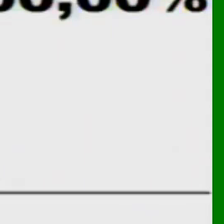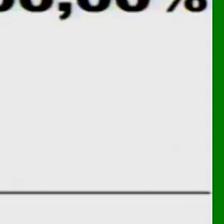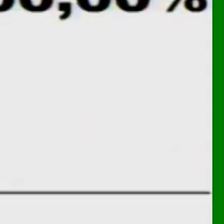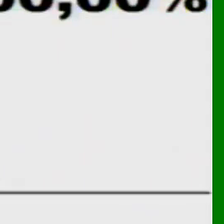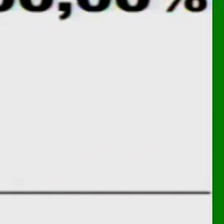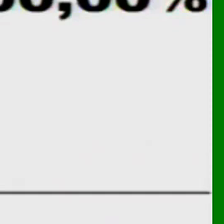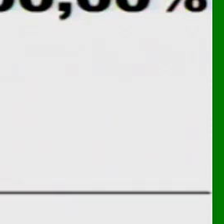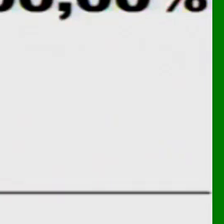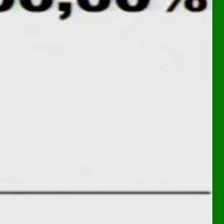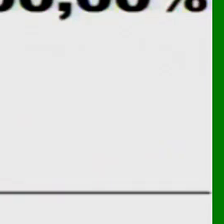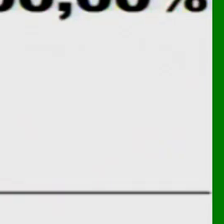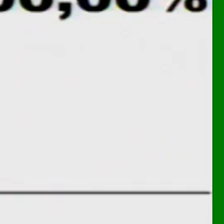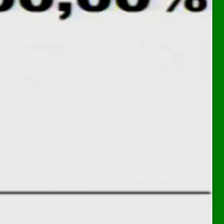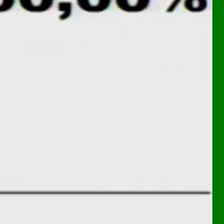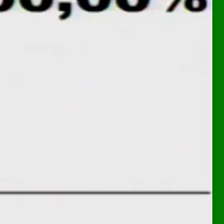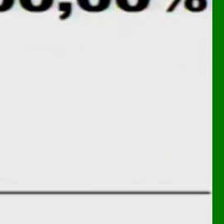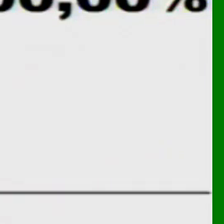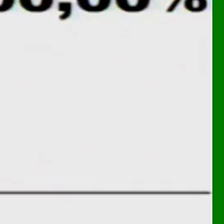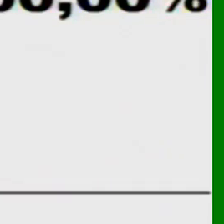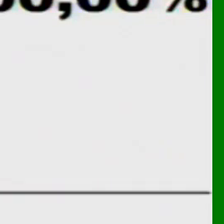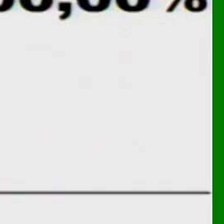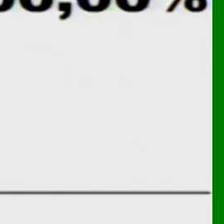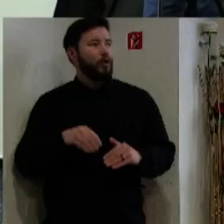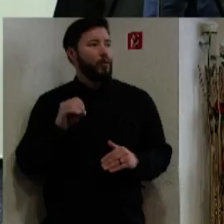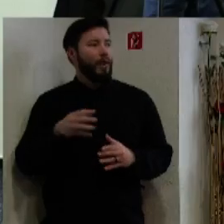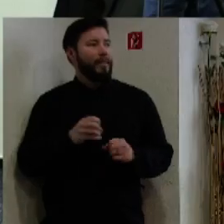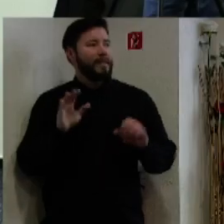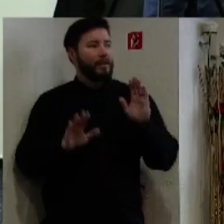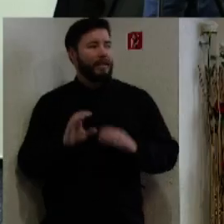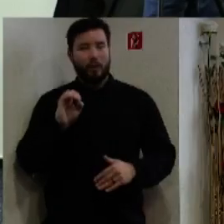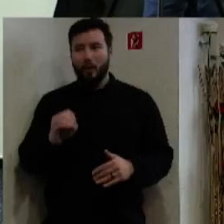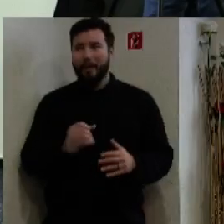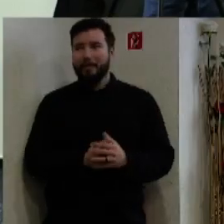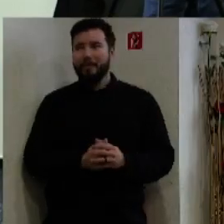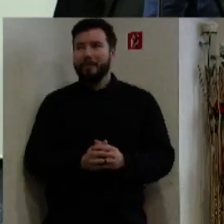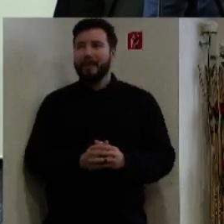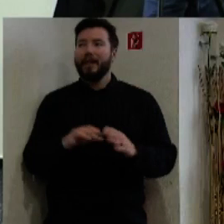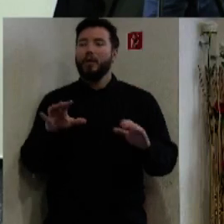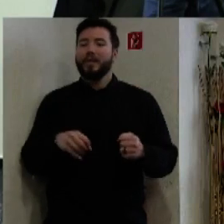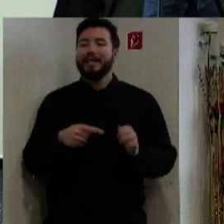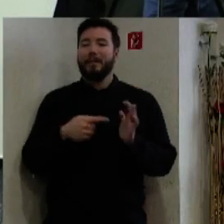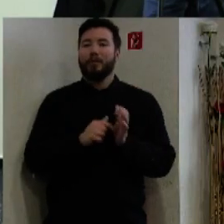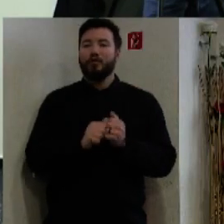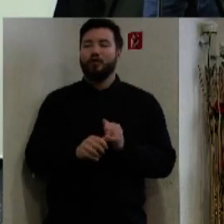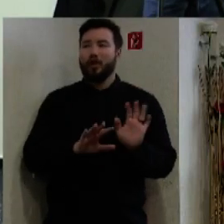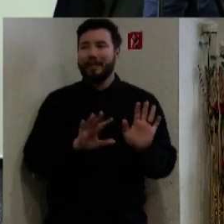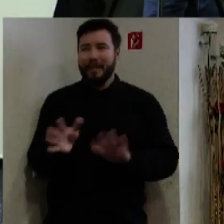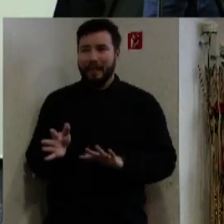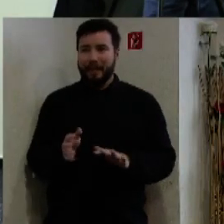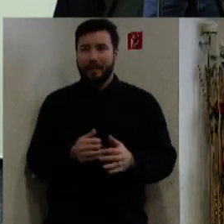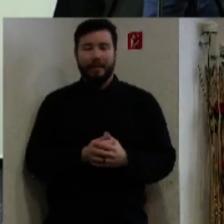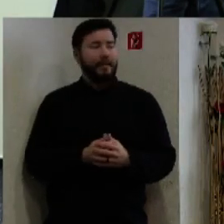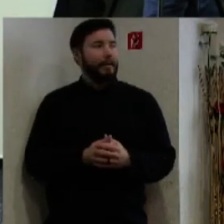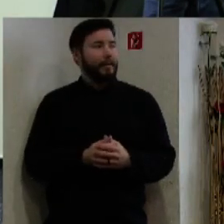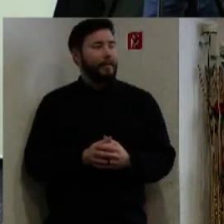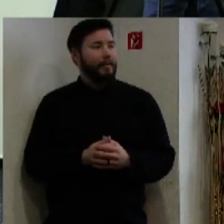Za 38 poslancov, proti nám zdržalo sa 0, nehlasovalo 0, uznesenie k bodu číslo 10, a návrh